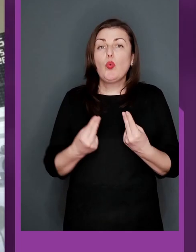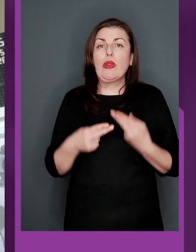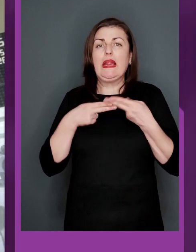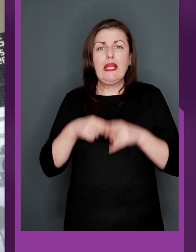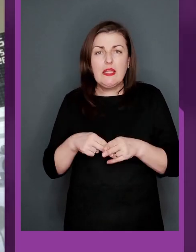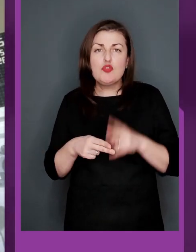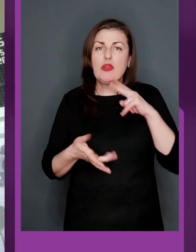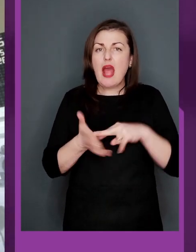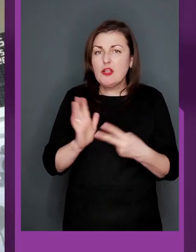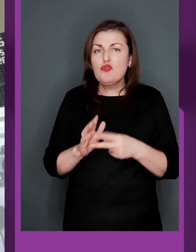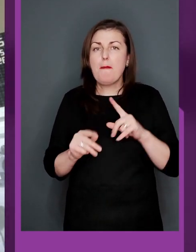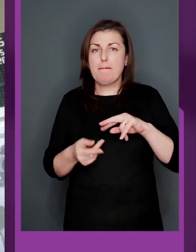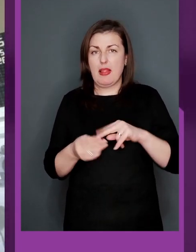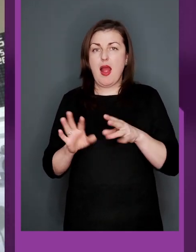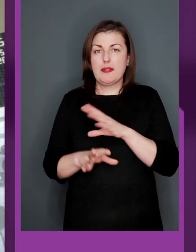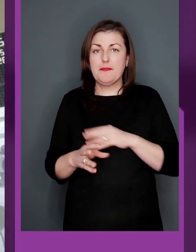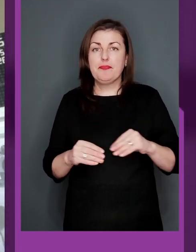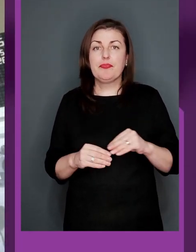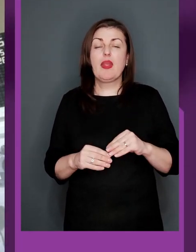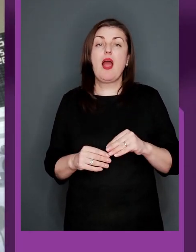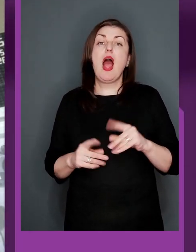в технічному і в тактичному плані.